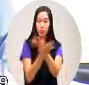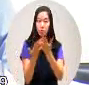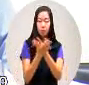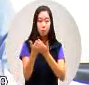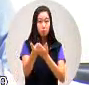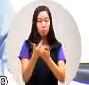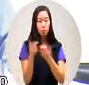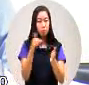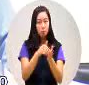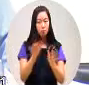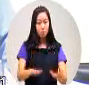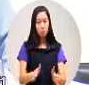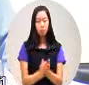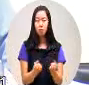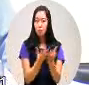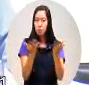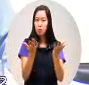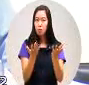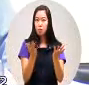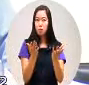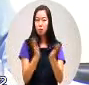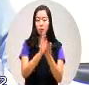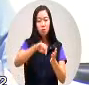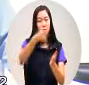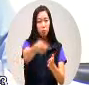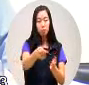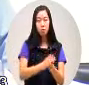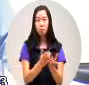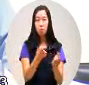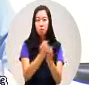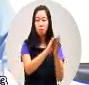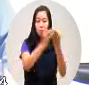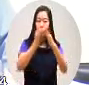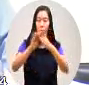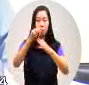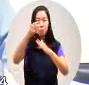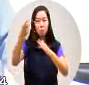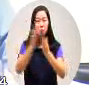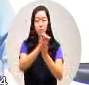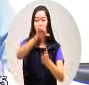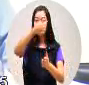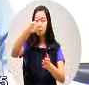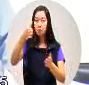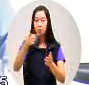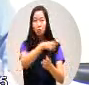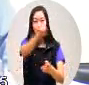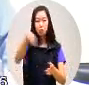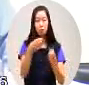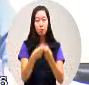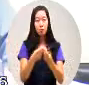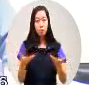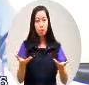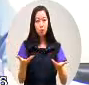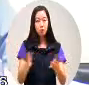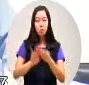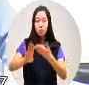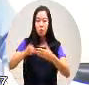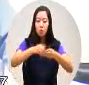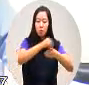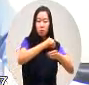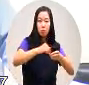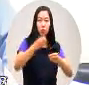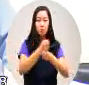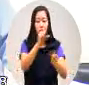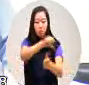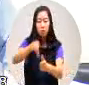既然发生了下一波两百户五百户怎么办其他县制都没有在执行